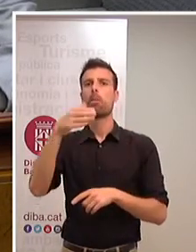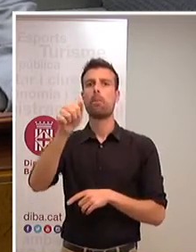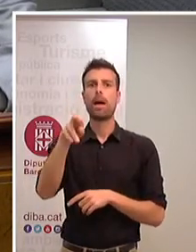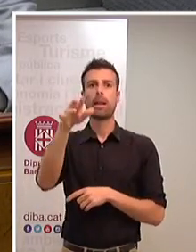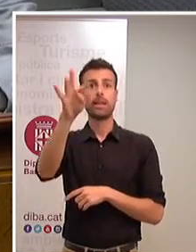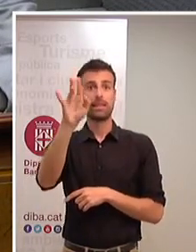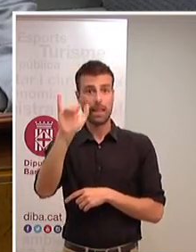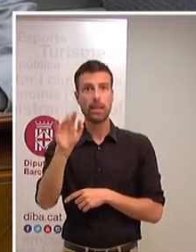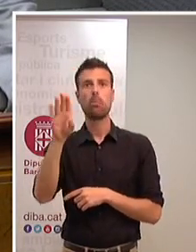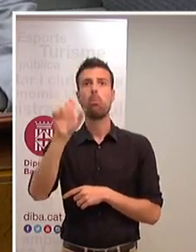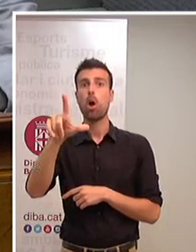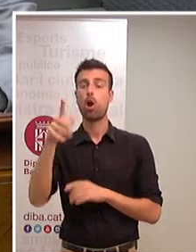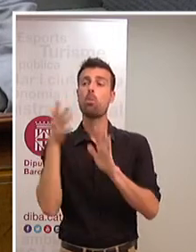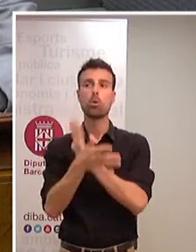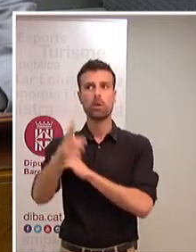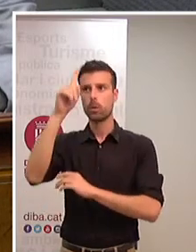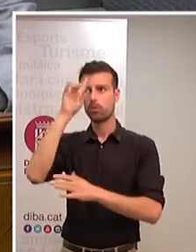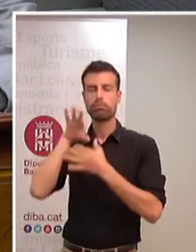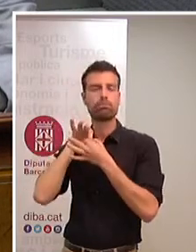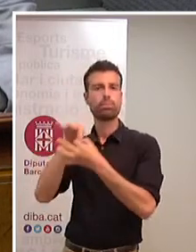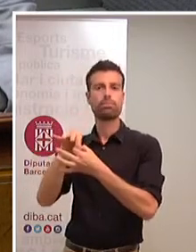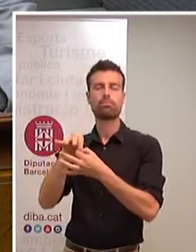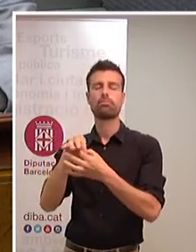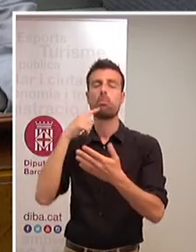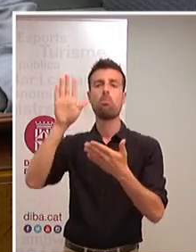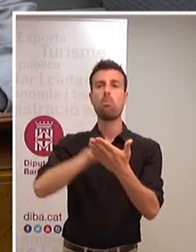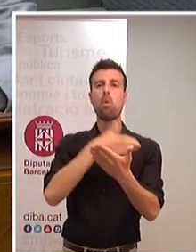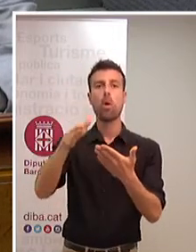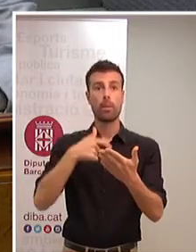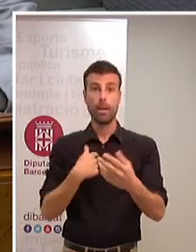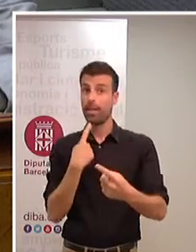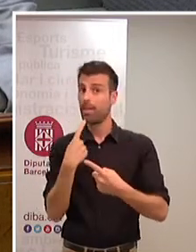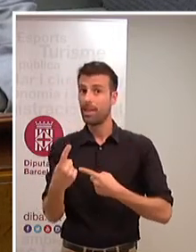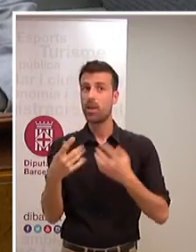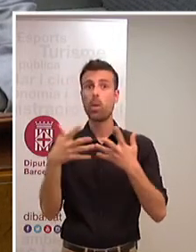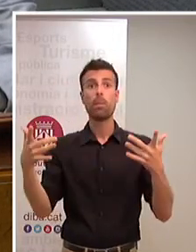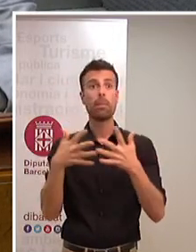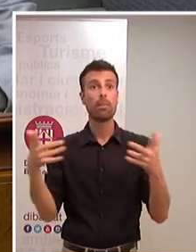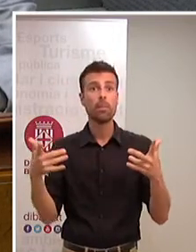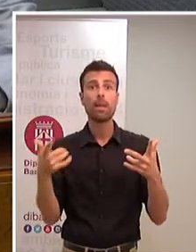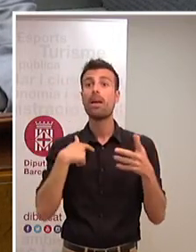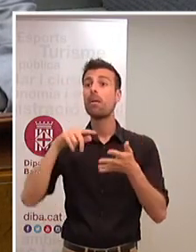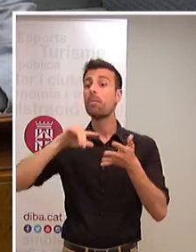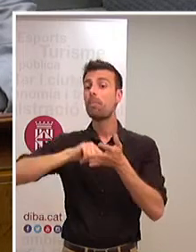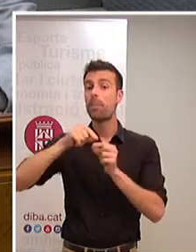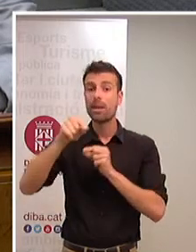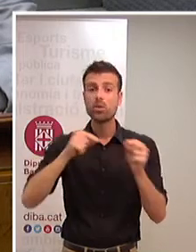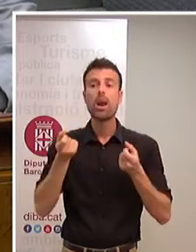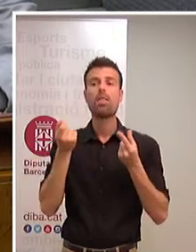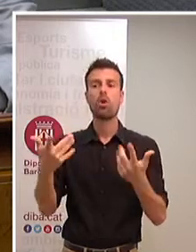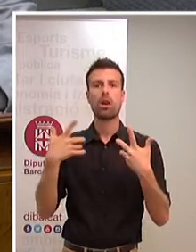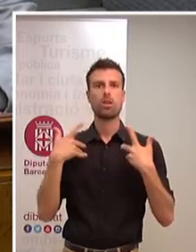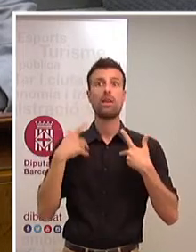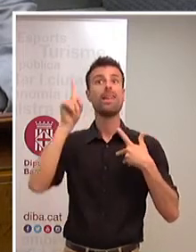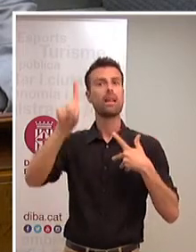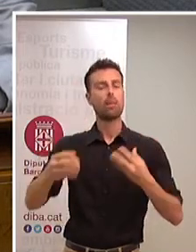perquè segurament té molt a veure amb tu. Martí i Pol en un dels seus poemes comença dient la mesura la dona al sofriment i també el